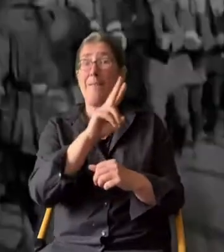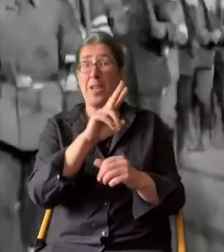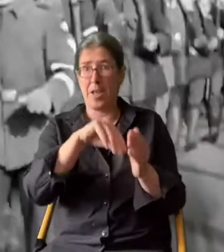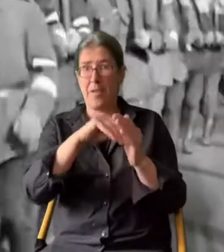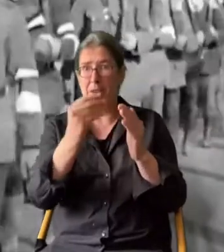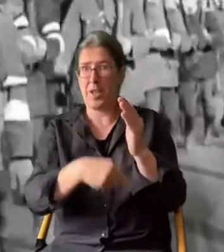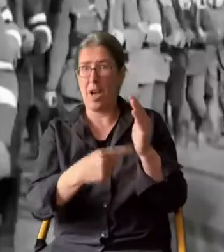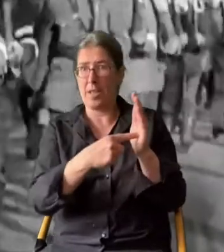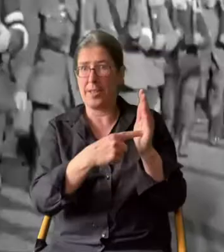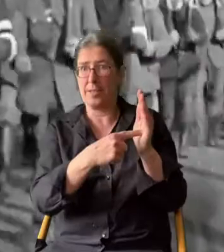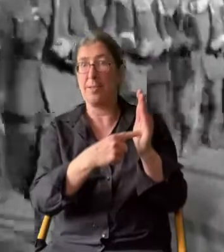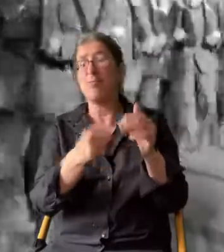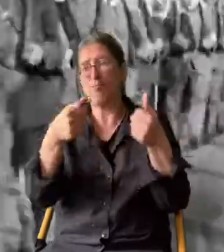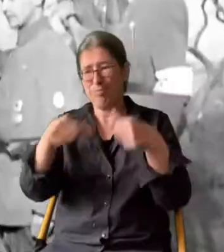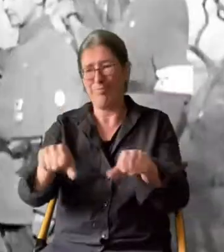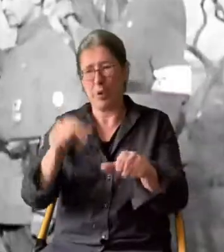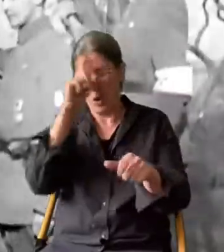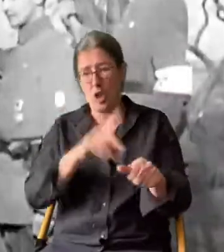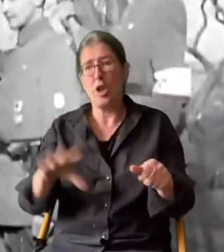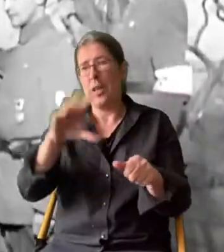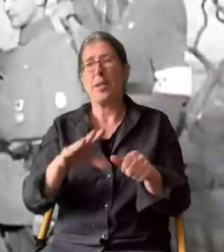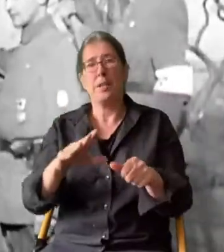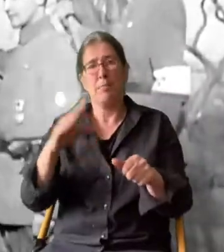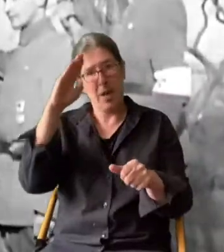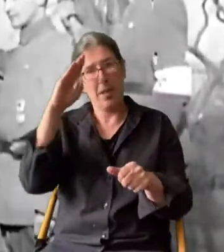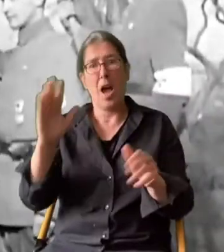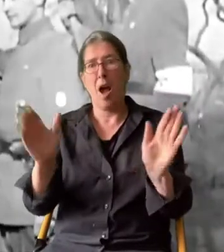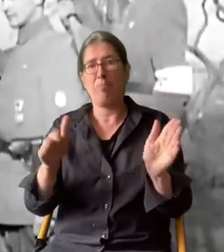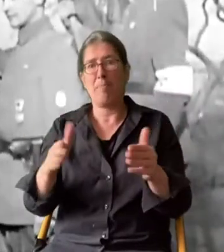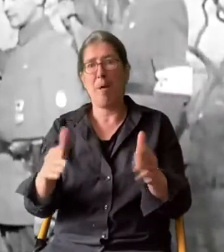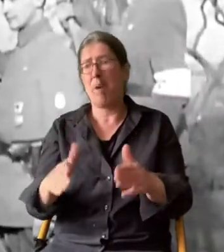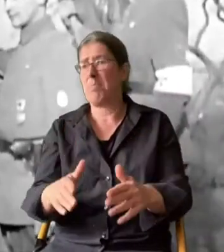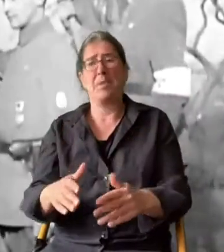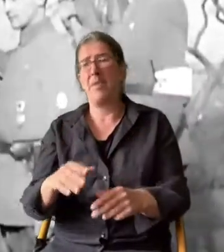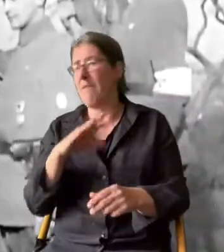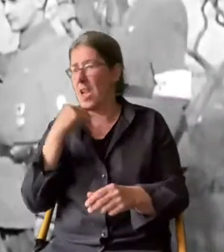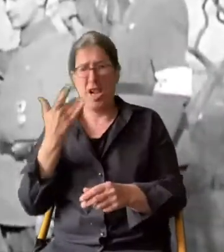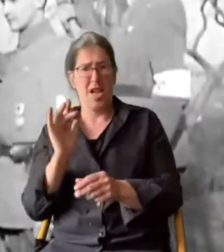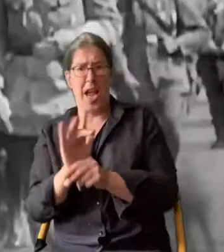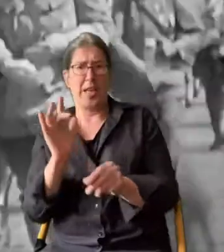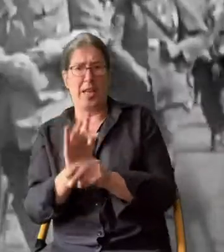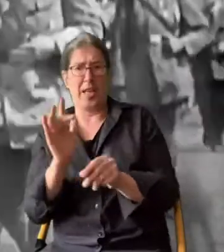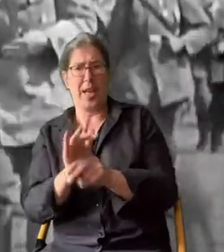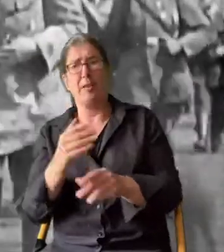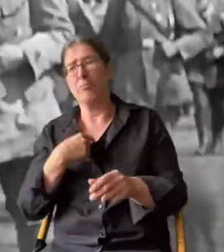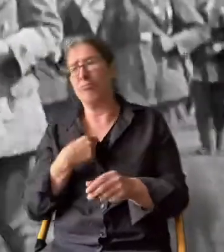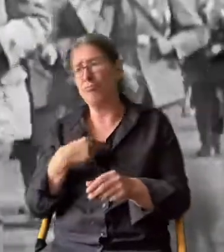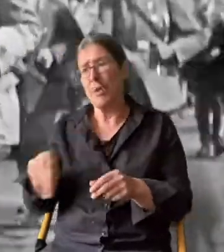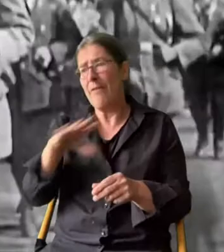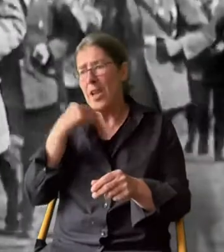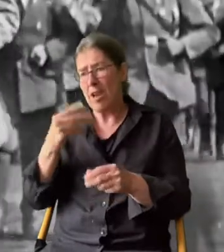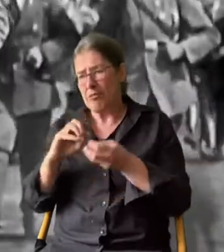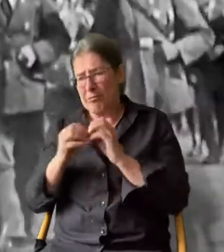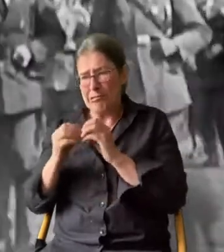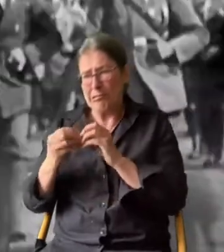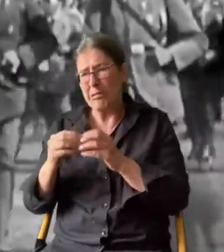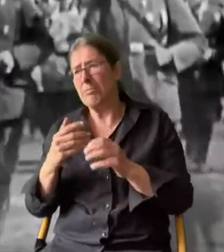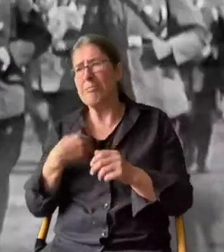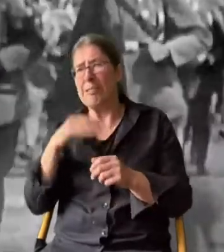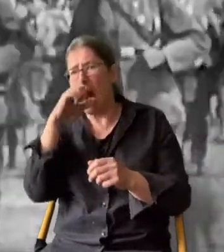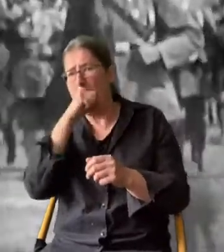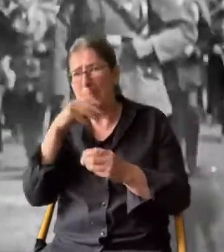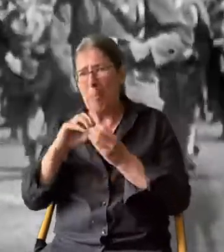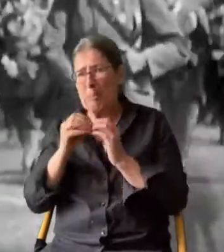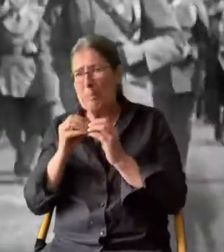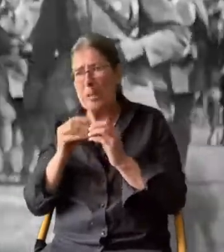Der Versailler Vertrag hat Deutschland zur Abrüstung gezwungen. Viele wollen sich damit nicht abfinden und proben im Geheimen